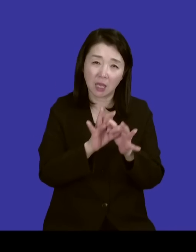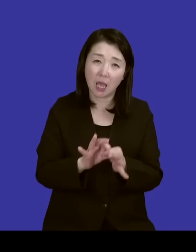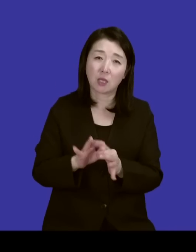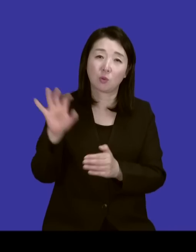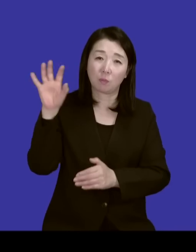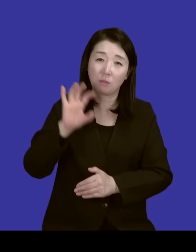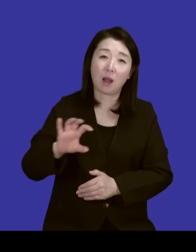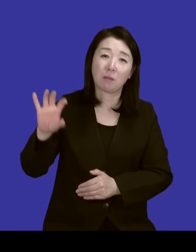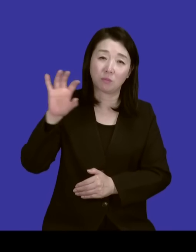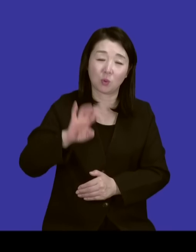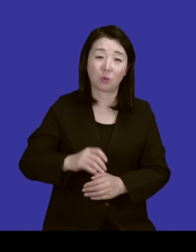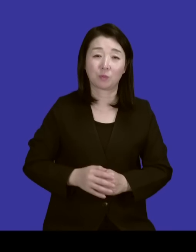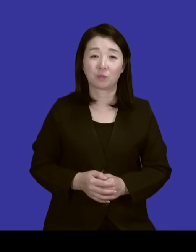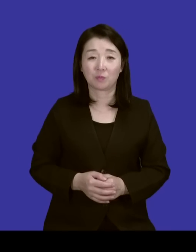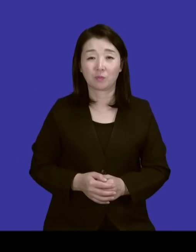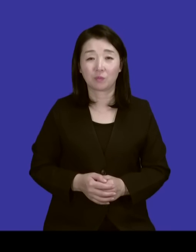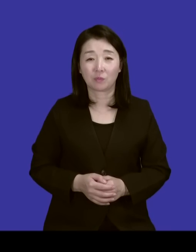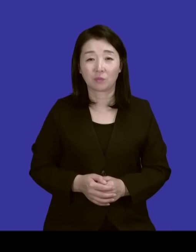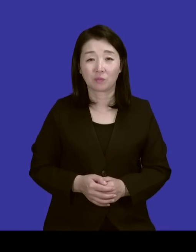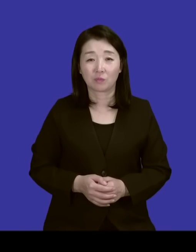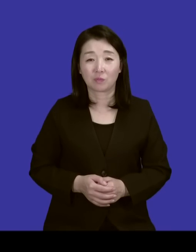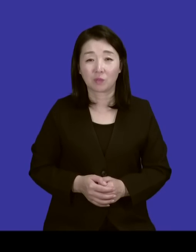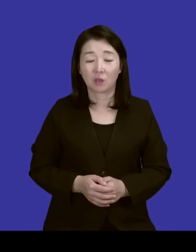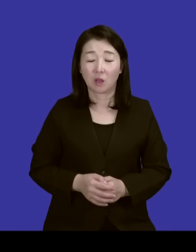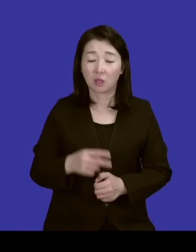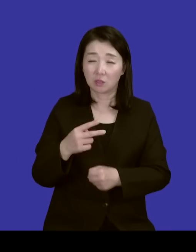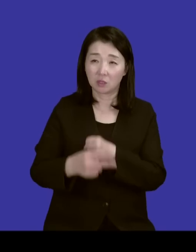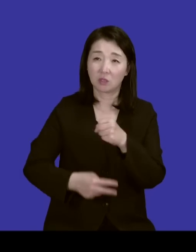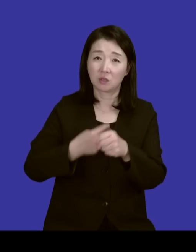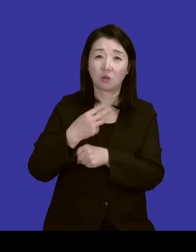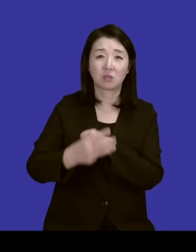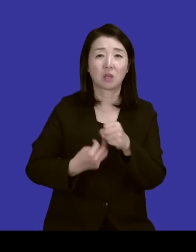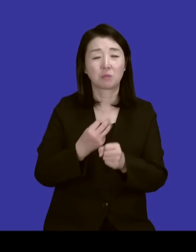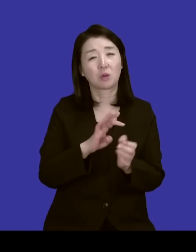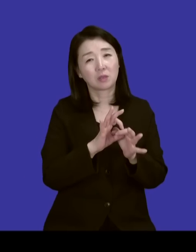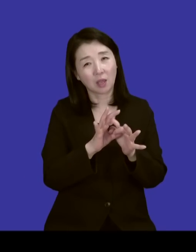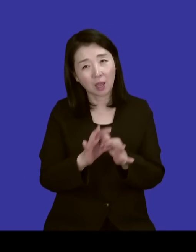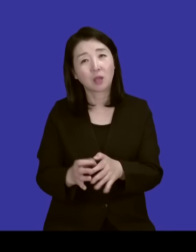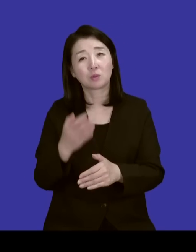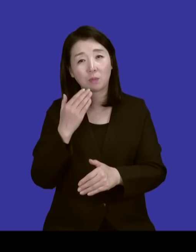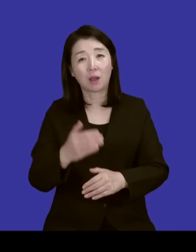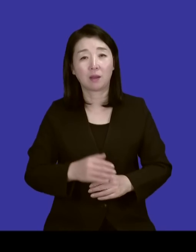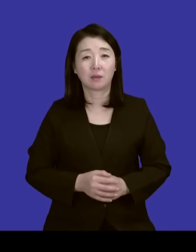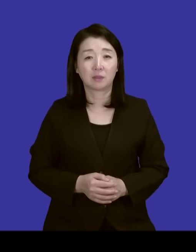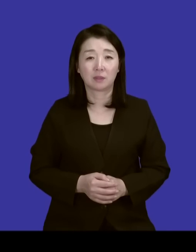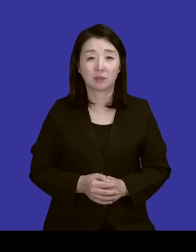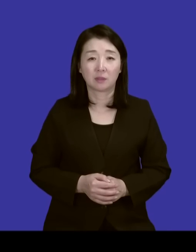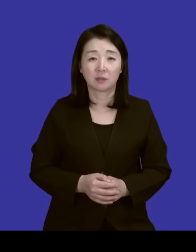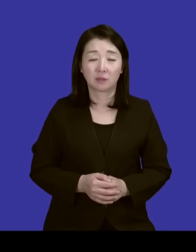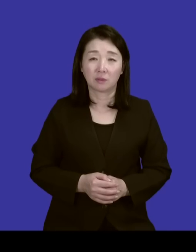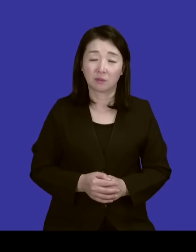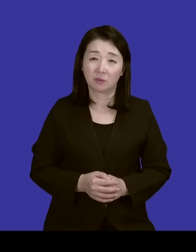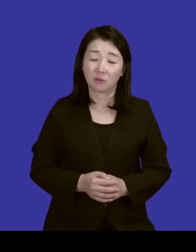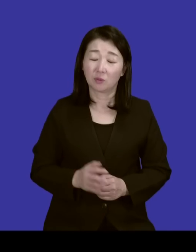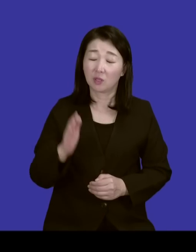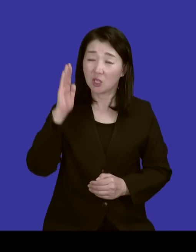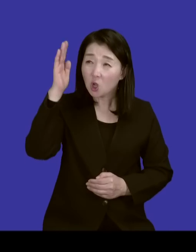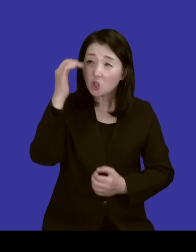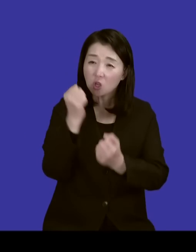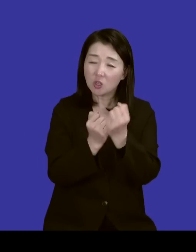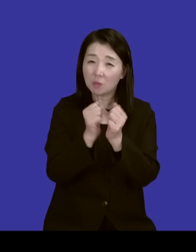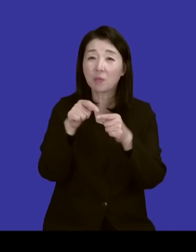그렇게를 제가 얼마를 했는지를 거의 한 2, 3년은 그렇게 한 것 같아요. 그중에 이제 집회를 다닌 적도 있었고